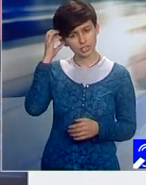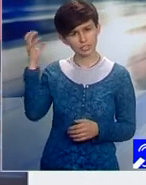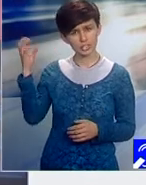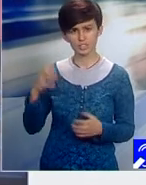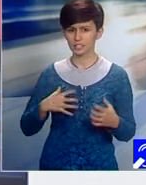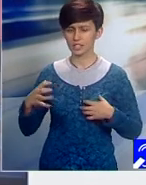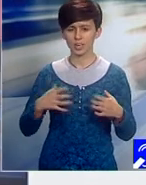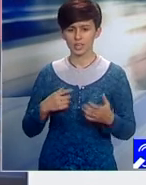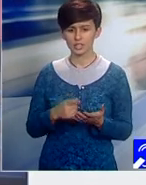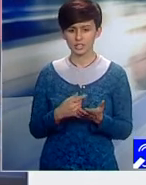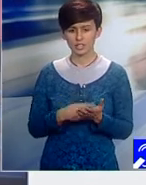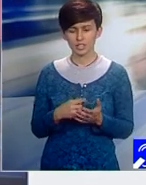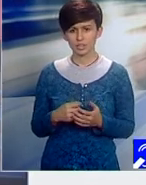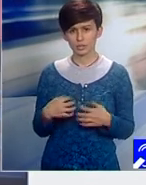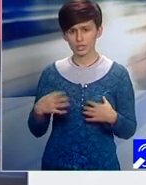artă, sport,